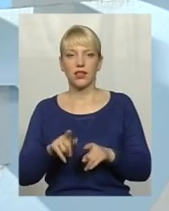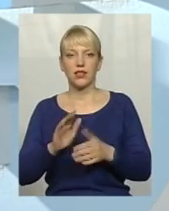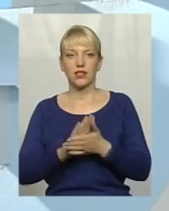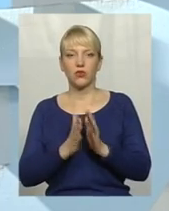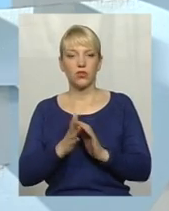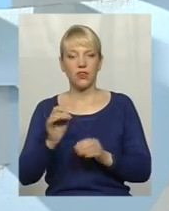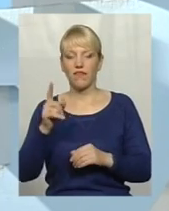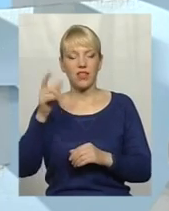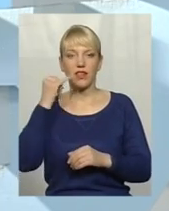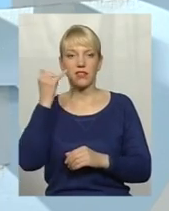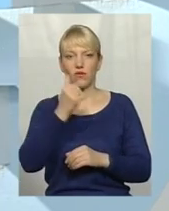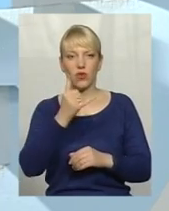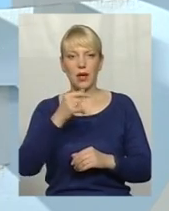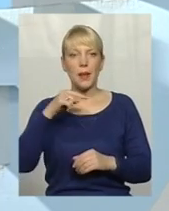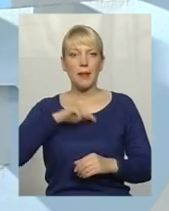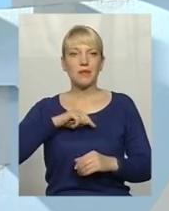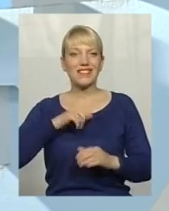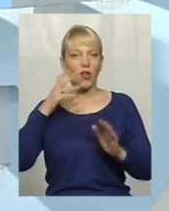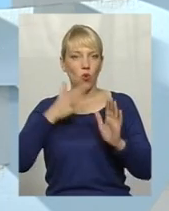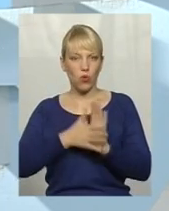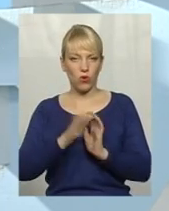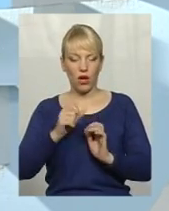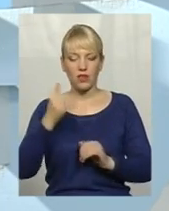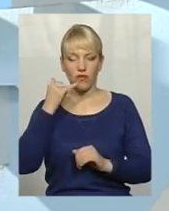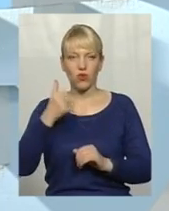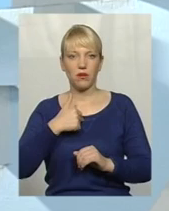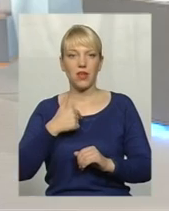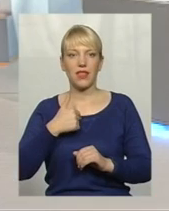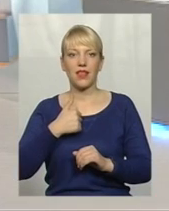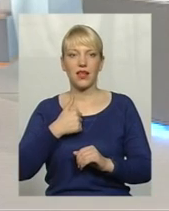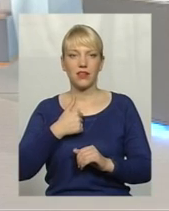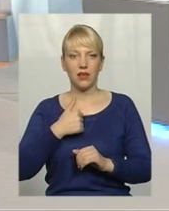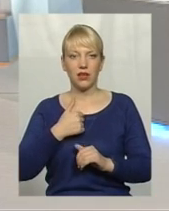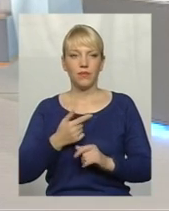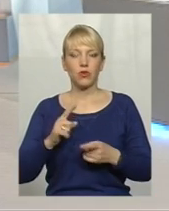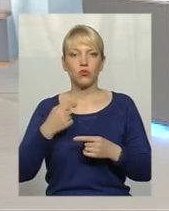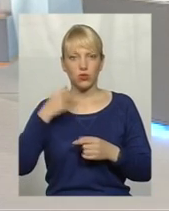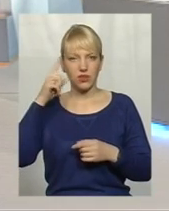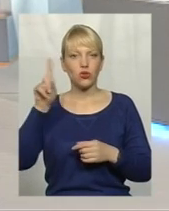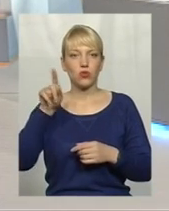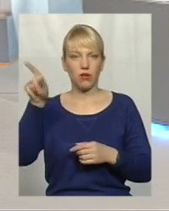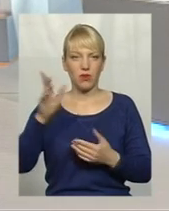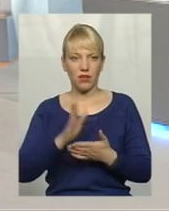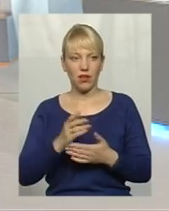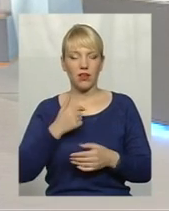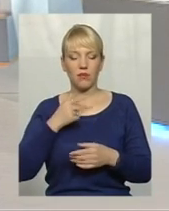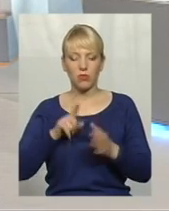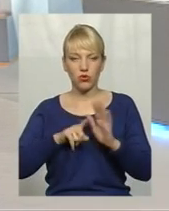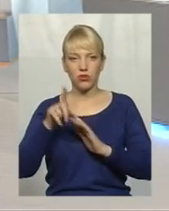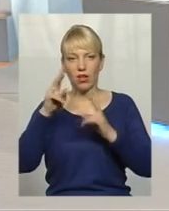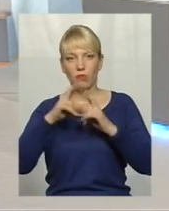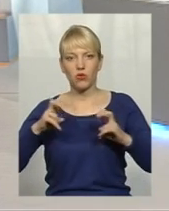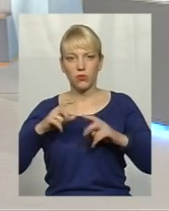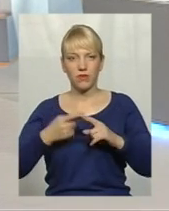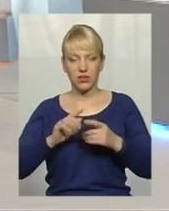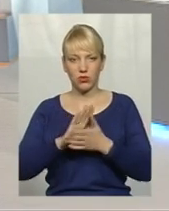не дзвонить мені і каже, як бути. І ми починаємо з ним цю ситуацію ролити, розговорювати. Розумієте? І вони